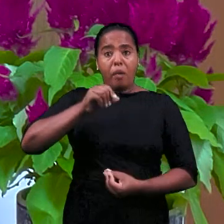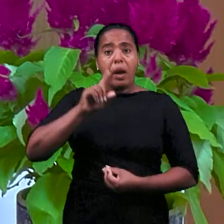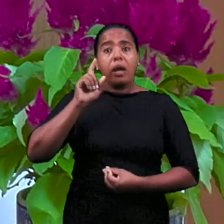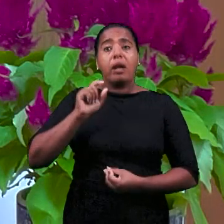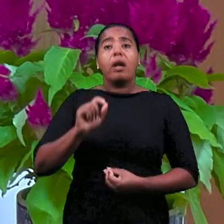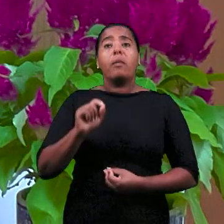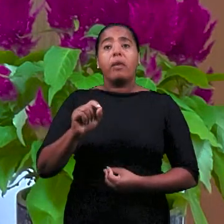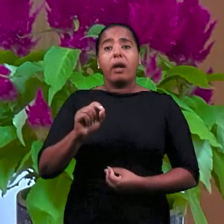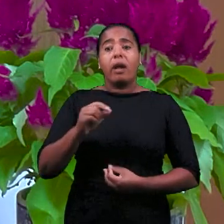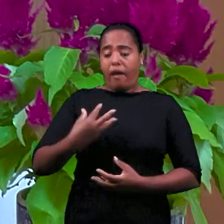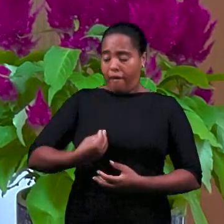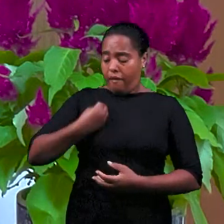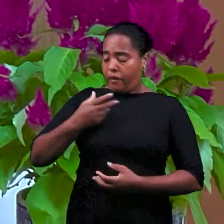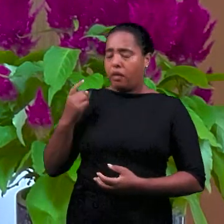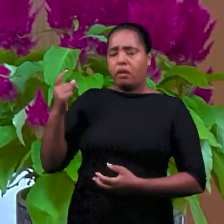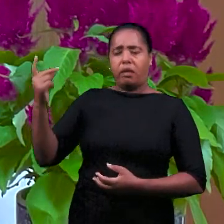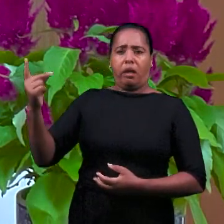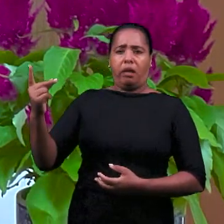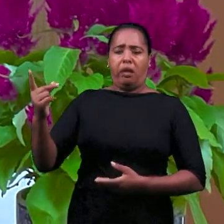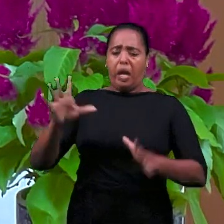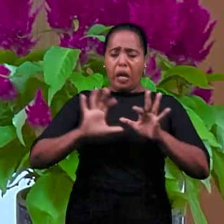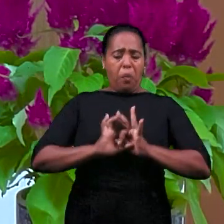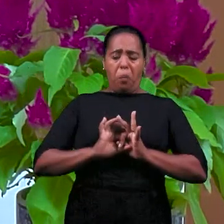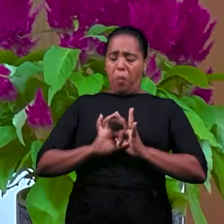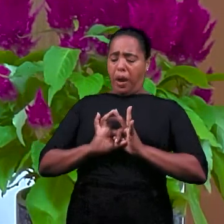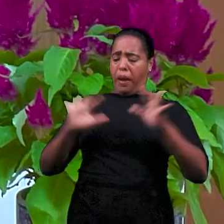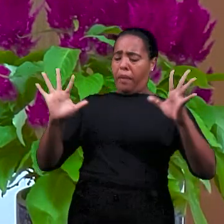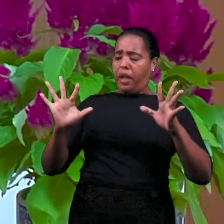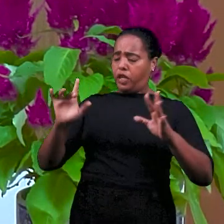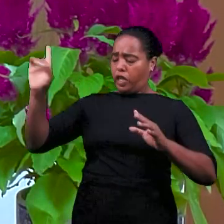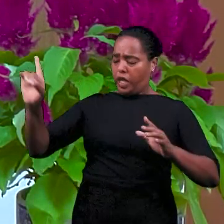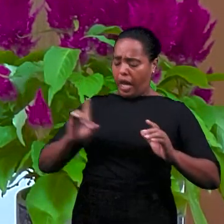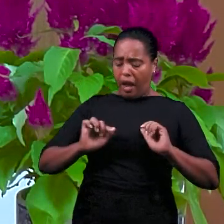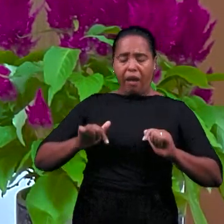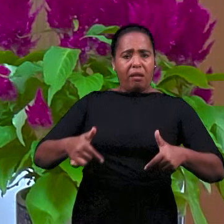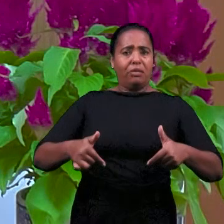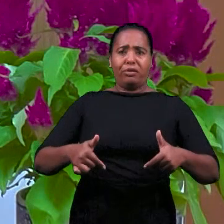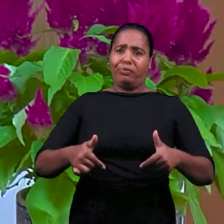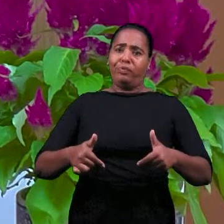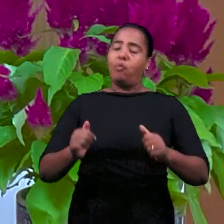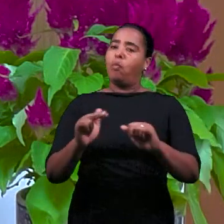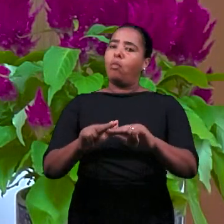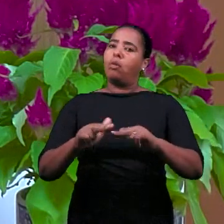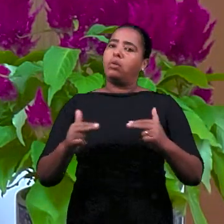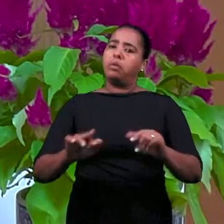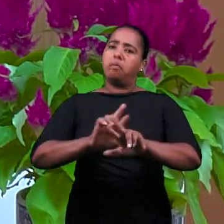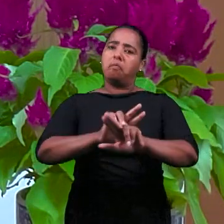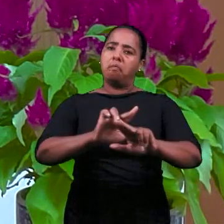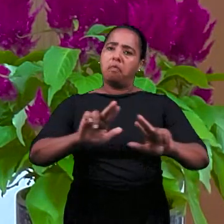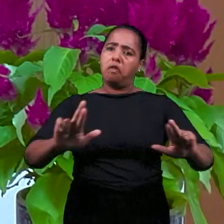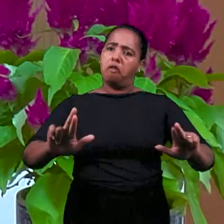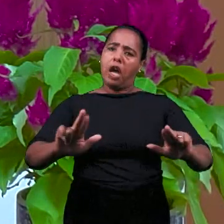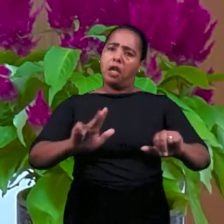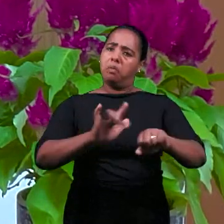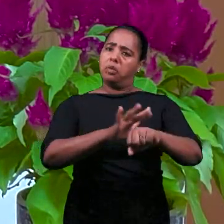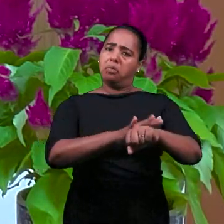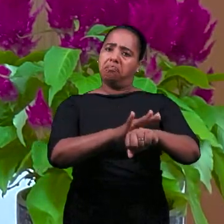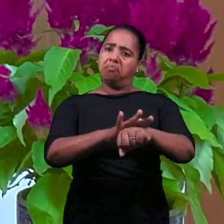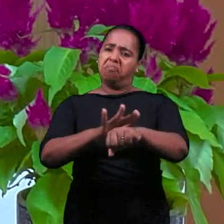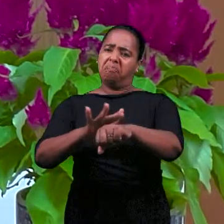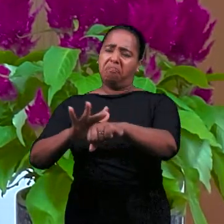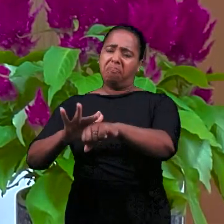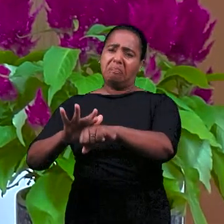И он позволяет отпускать все это на самотек. Поэтому многие заболевают, потому что